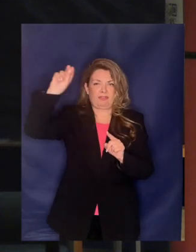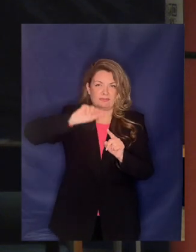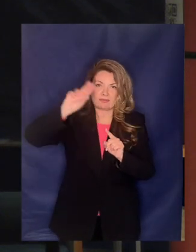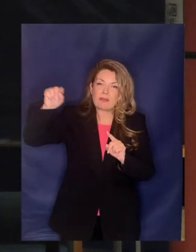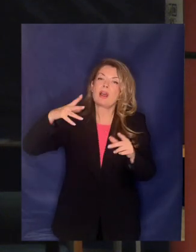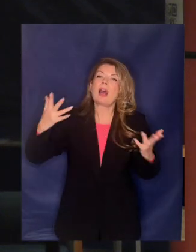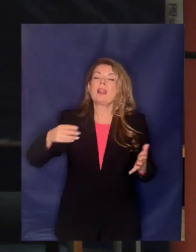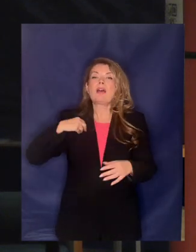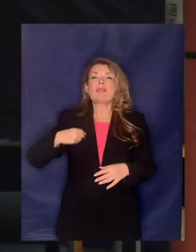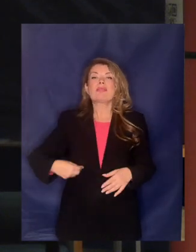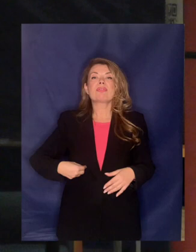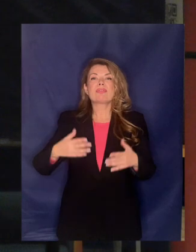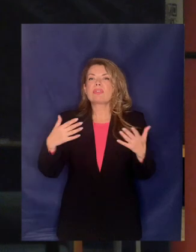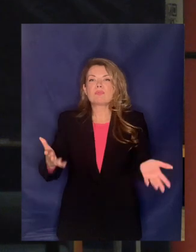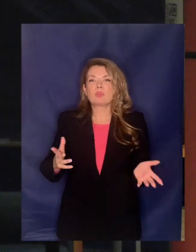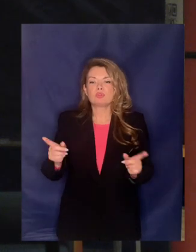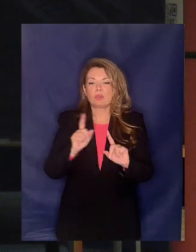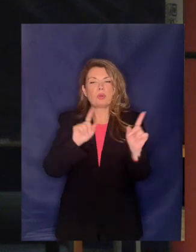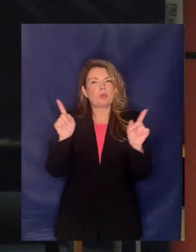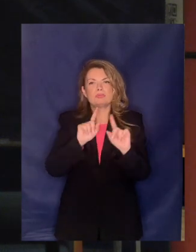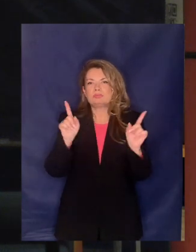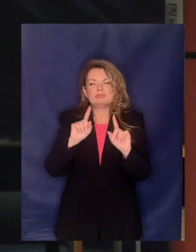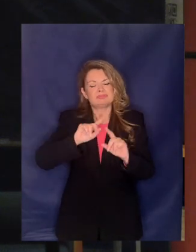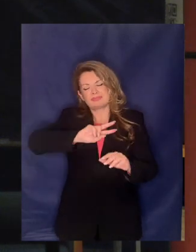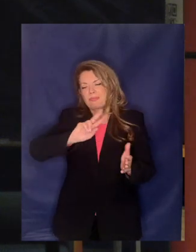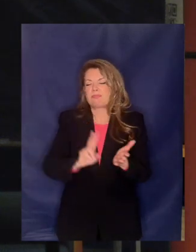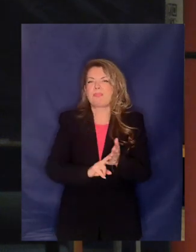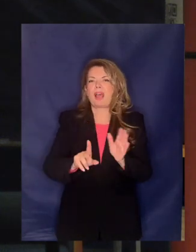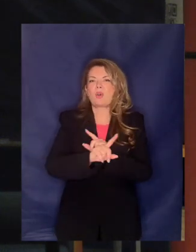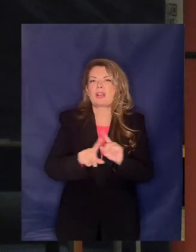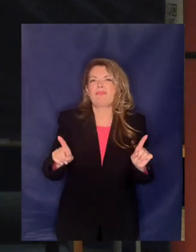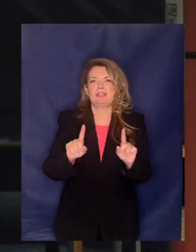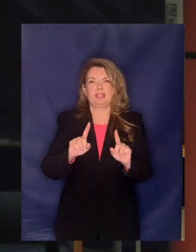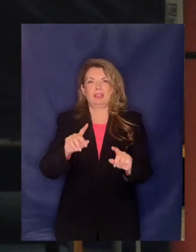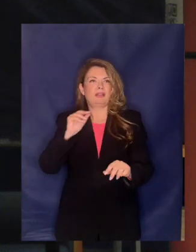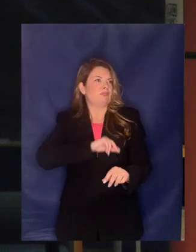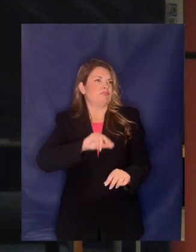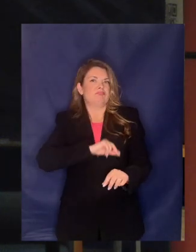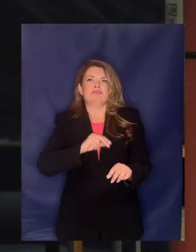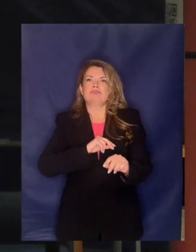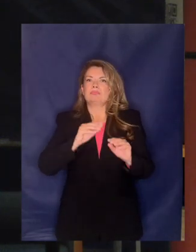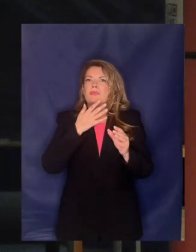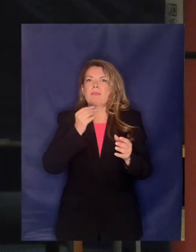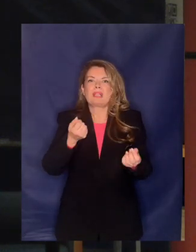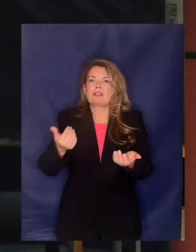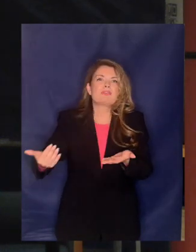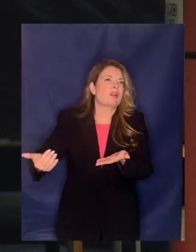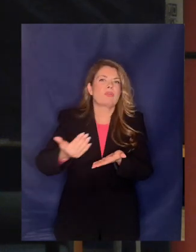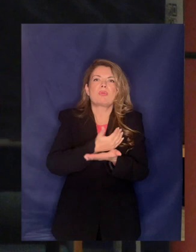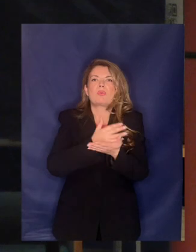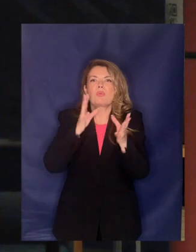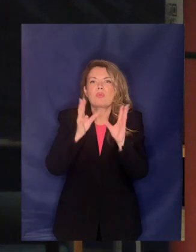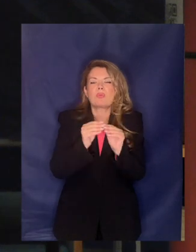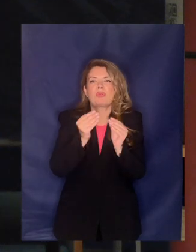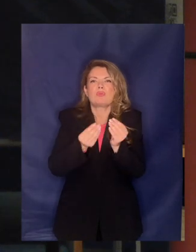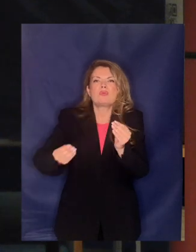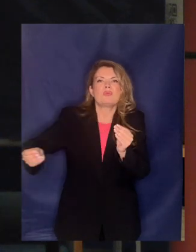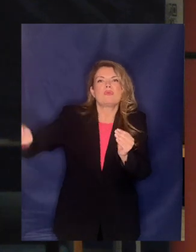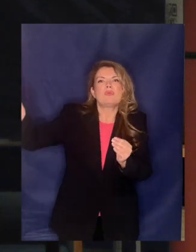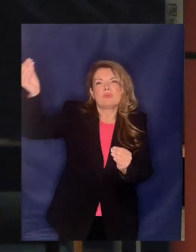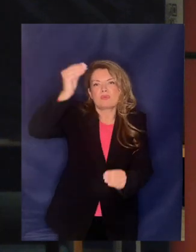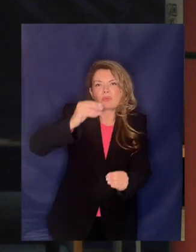δεν επιτρέπεται να επιδιώκει παράλληλα ή προεχόντως ή παραλλήλως λέει οικονομικούς ή άλλους σκοπούς έστω και